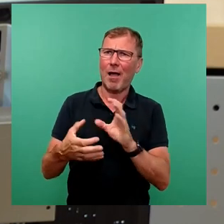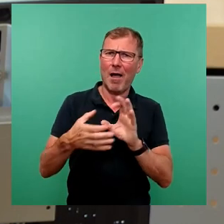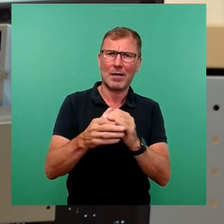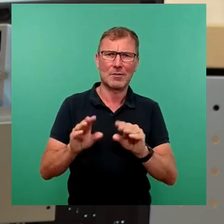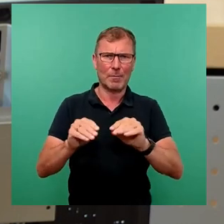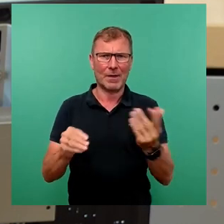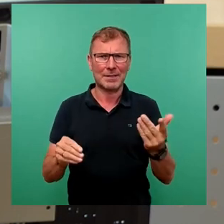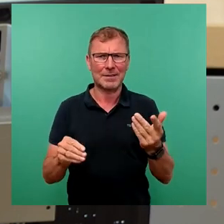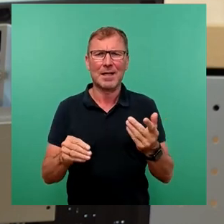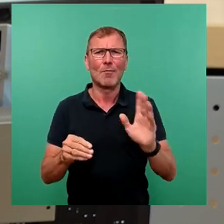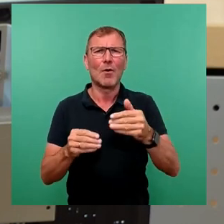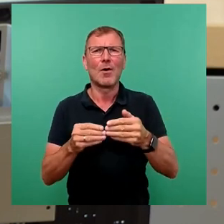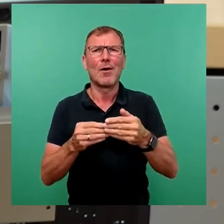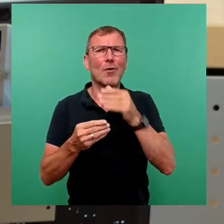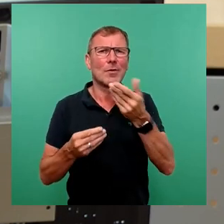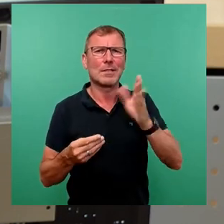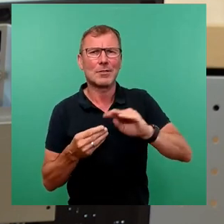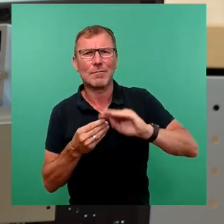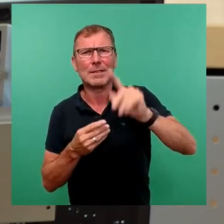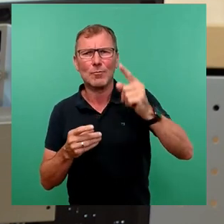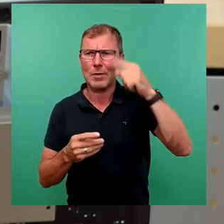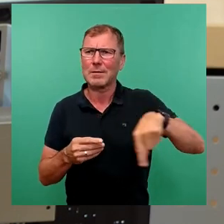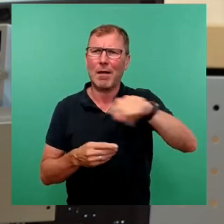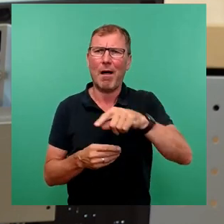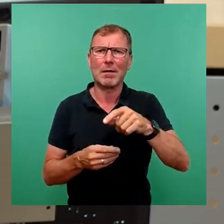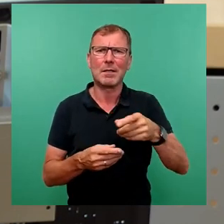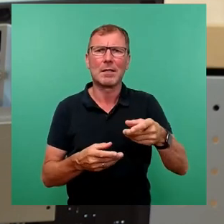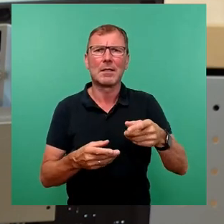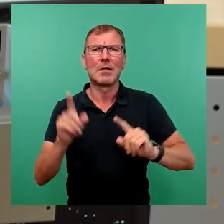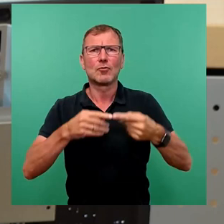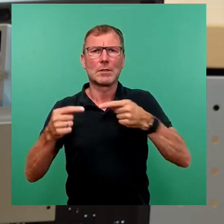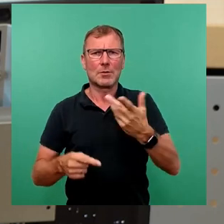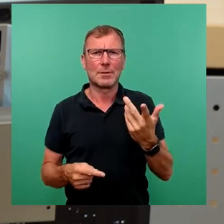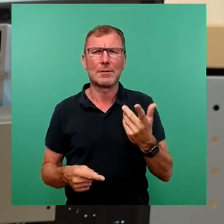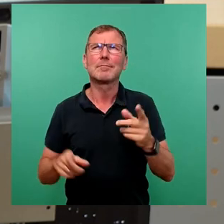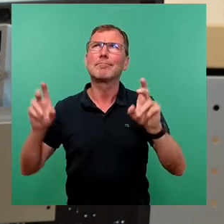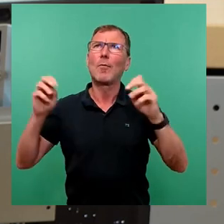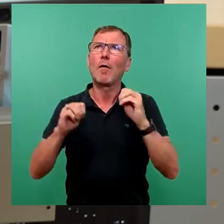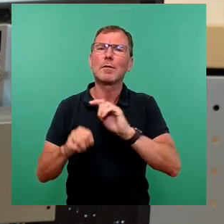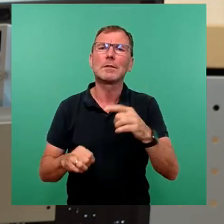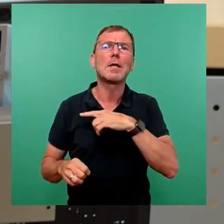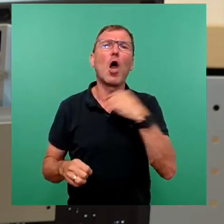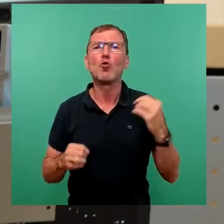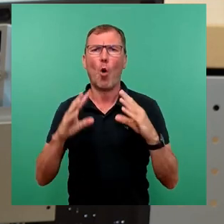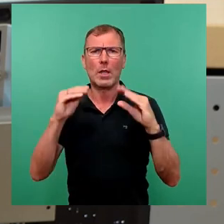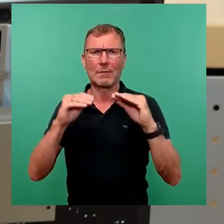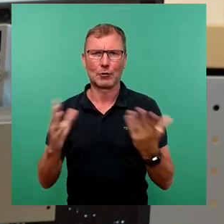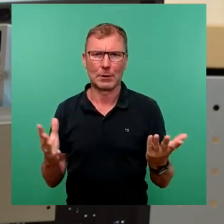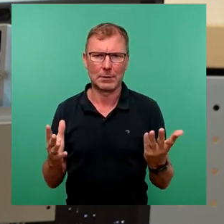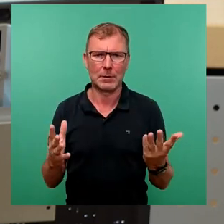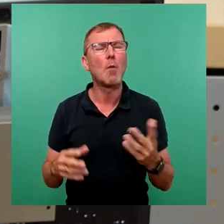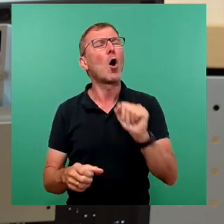der noch weit davon entfernt ist, hier im Stadtrat einzutreffen. Man kann nämlich so ein Thema auch totquatschen. Es gibt mir trotzdem die Gelegenheit